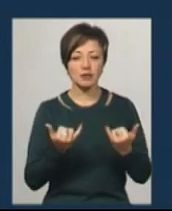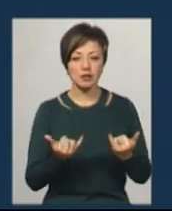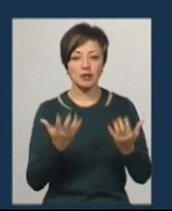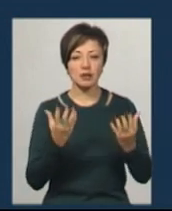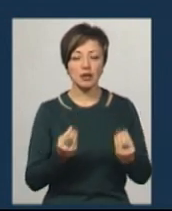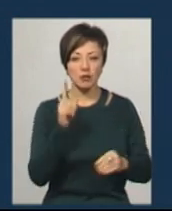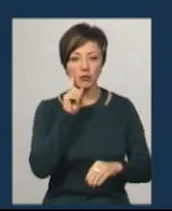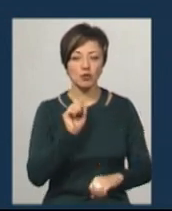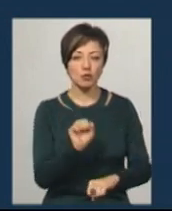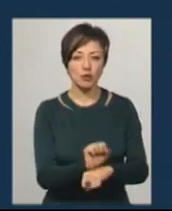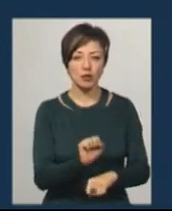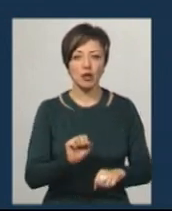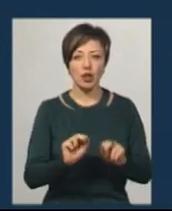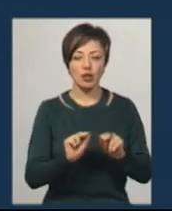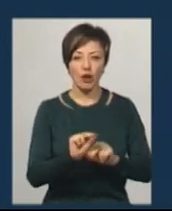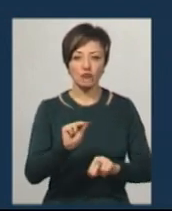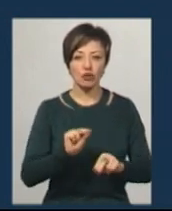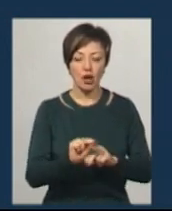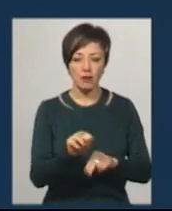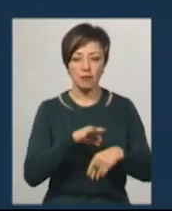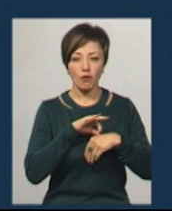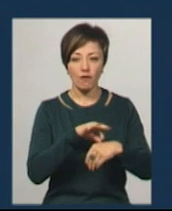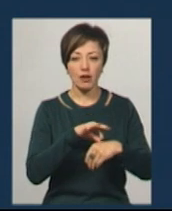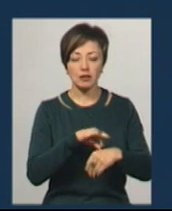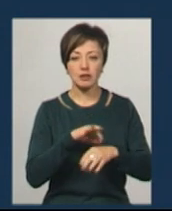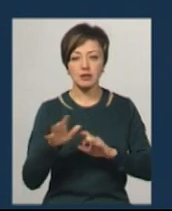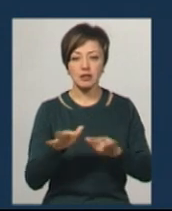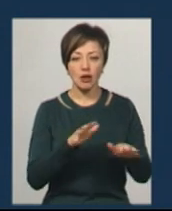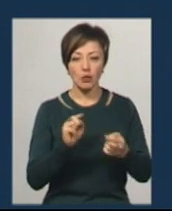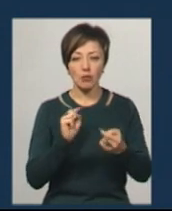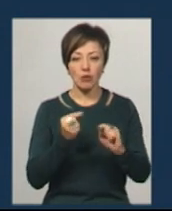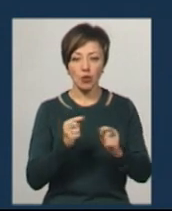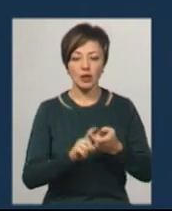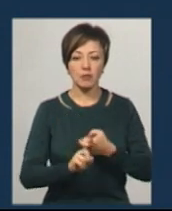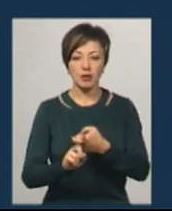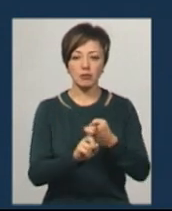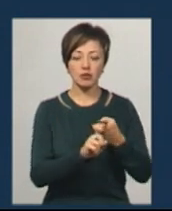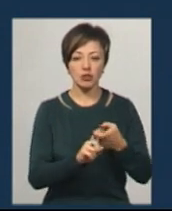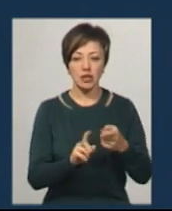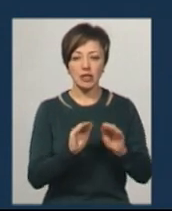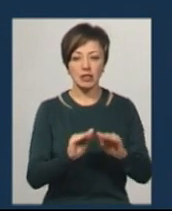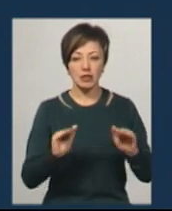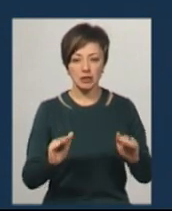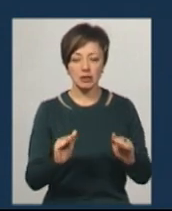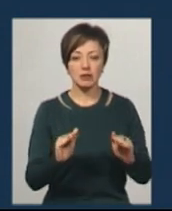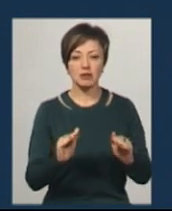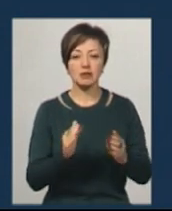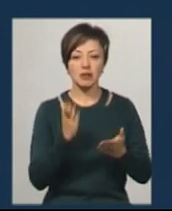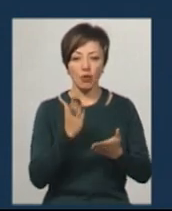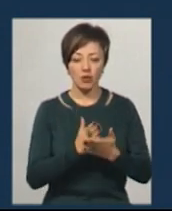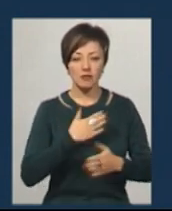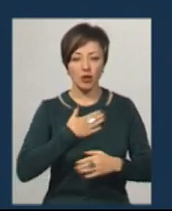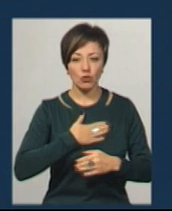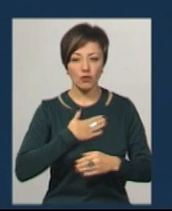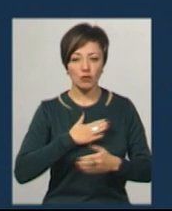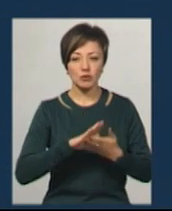призупинено навчання для проведення заходів протиепідемічних. Діти знаходяться в задовільному стані,